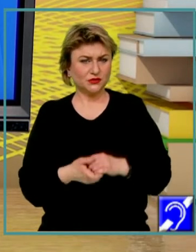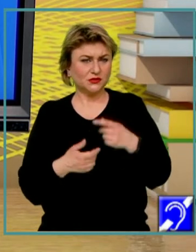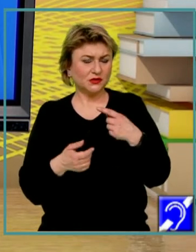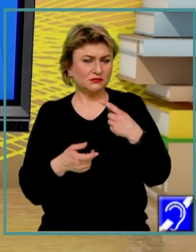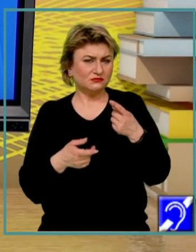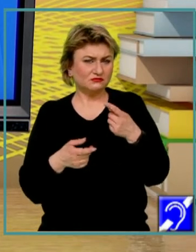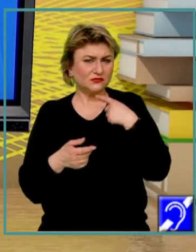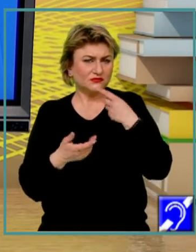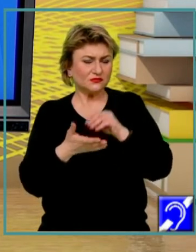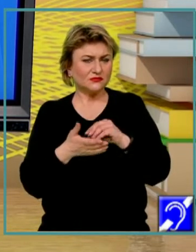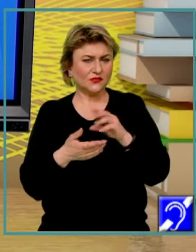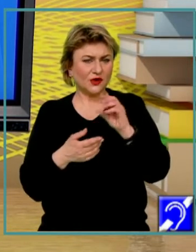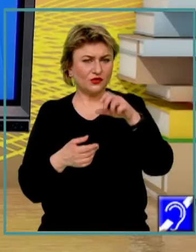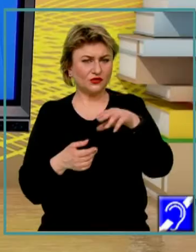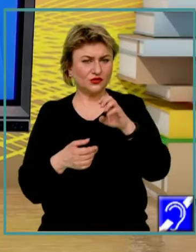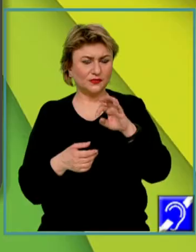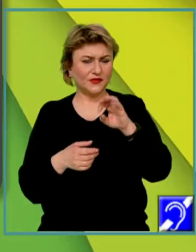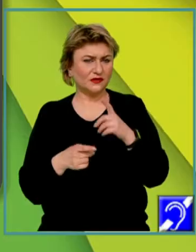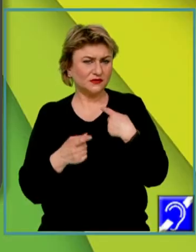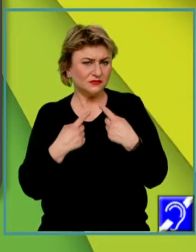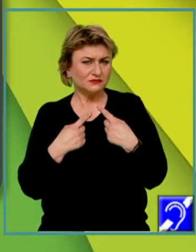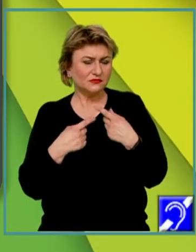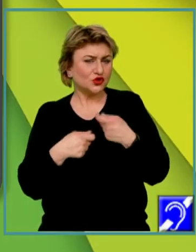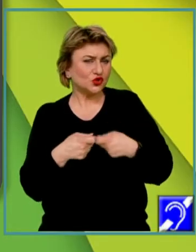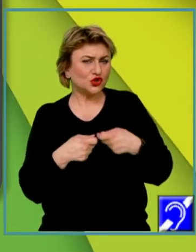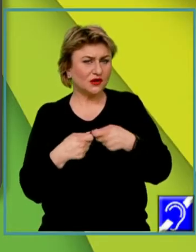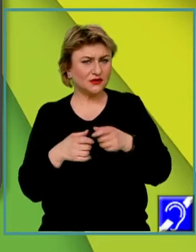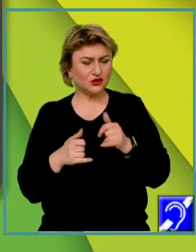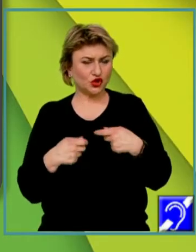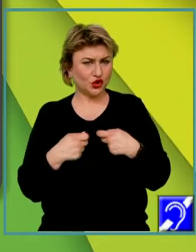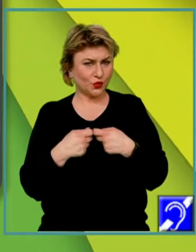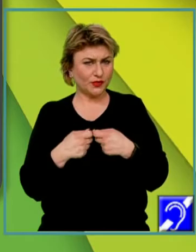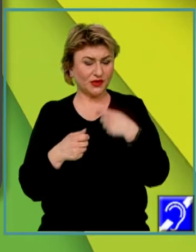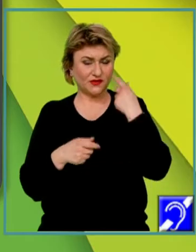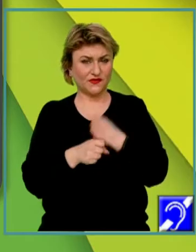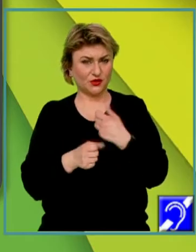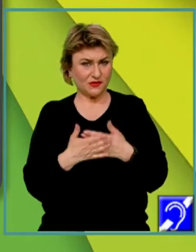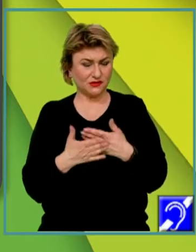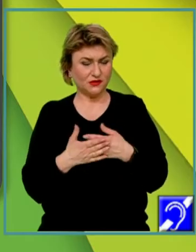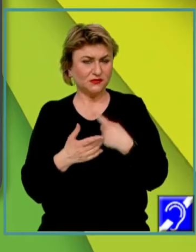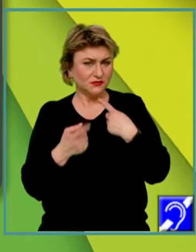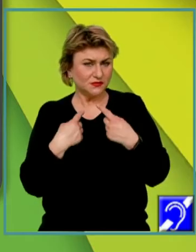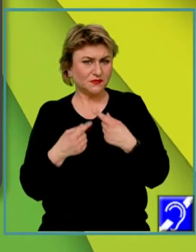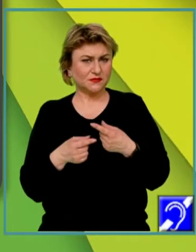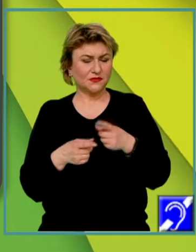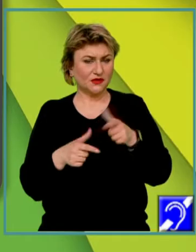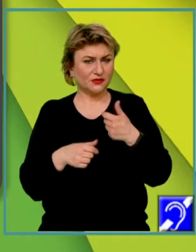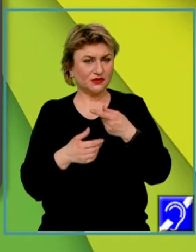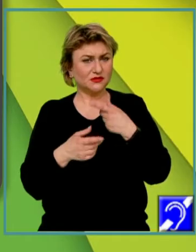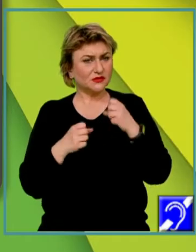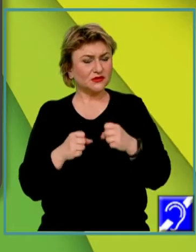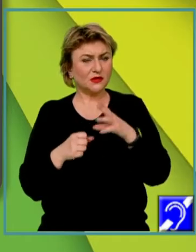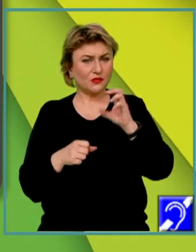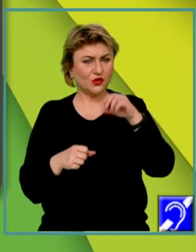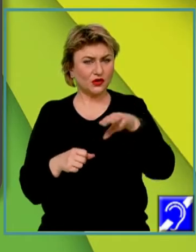conceptele de socializare și grup. Când realizăm această argumentare, trebuie să ținem